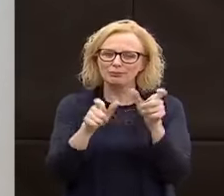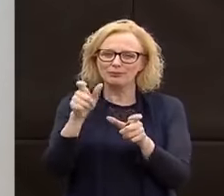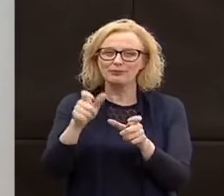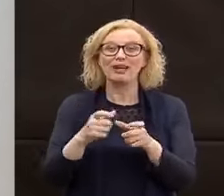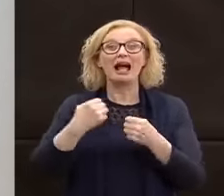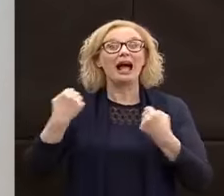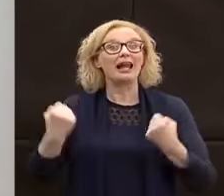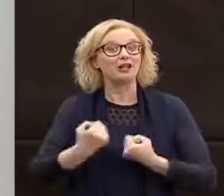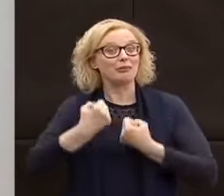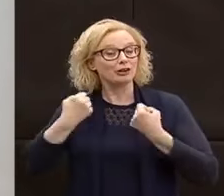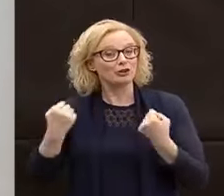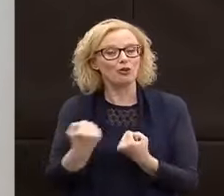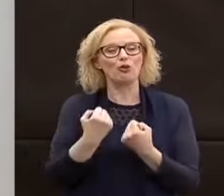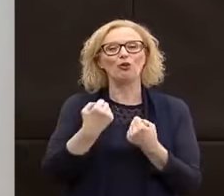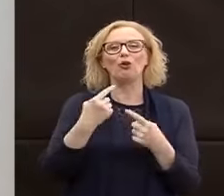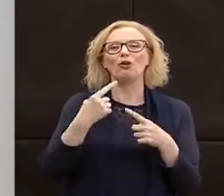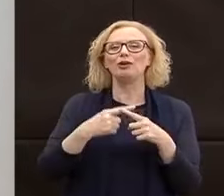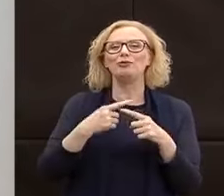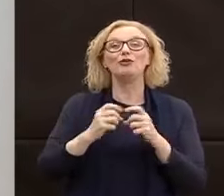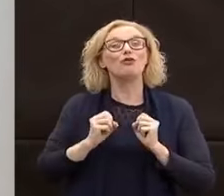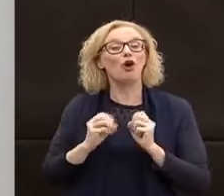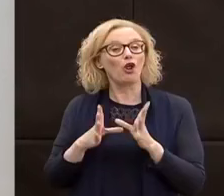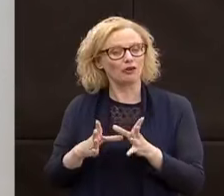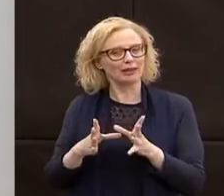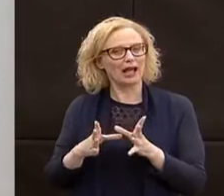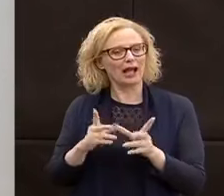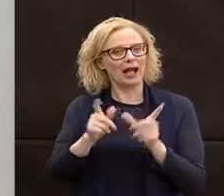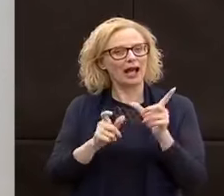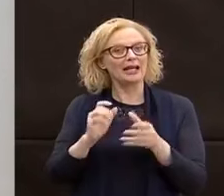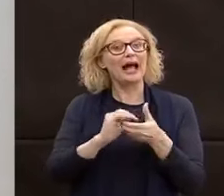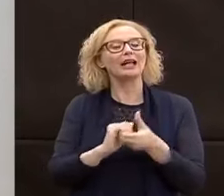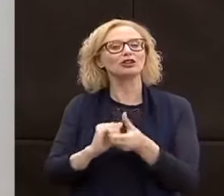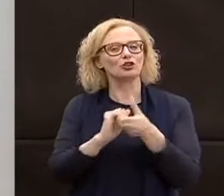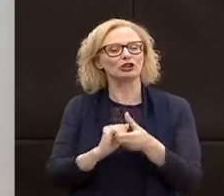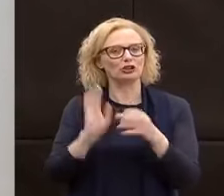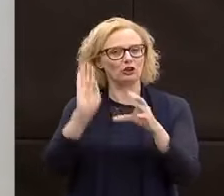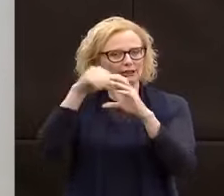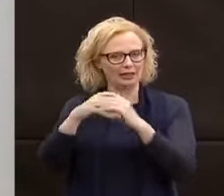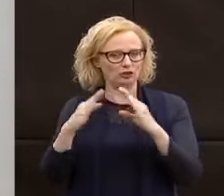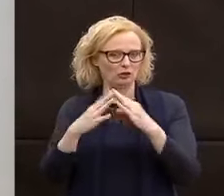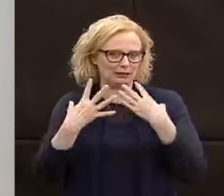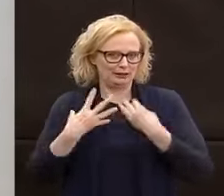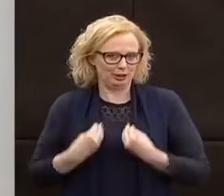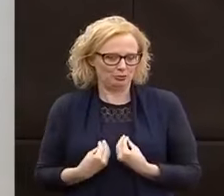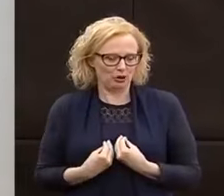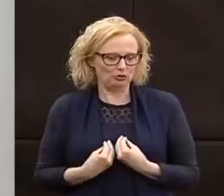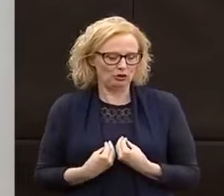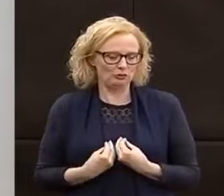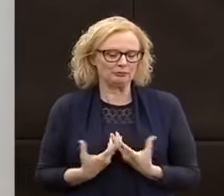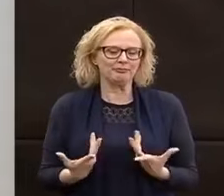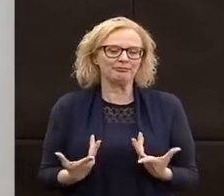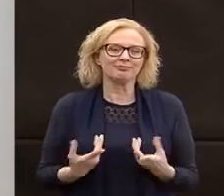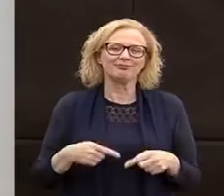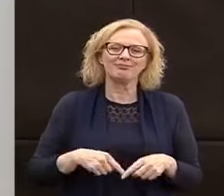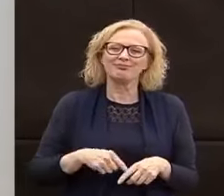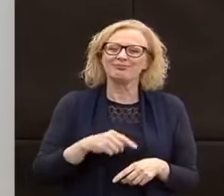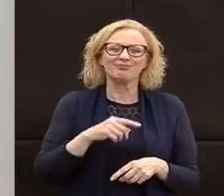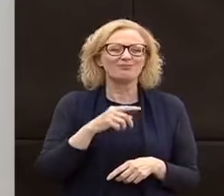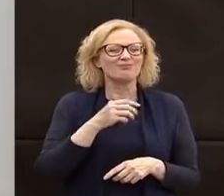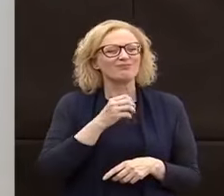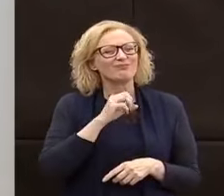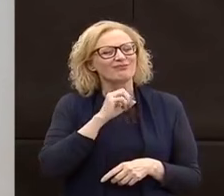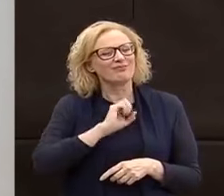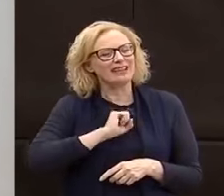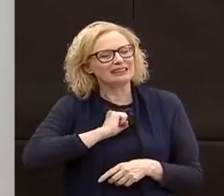animatori, la vita di volontari, la vita di associazioni. Quindi fa particolarmente male vedere in